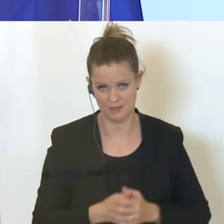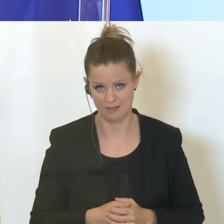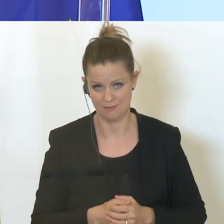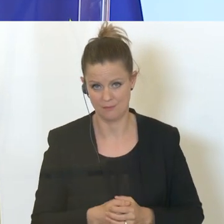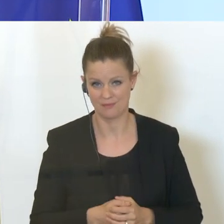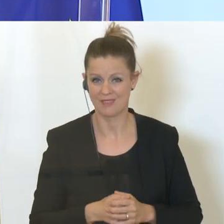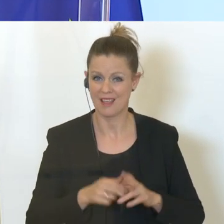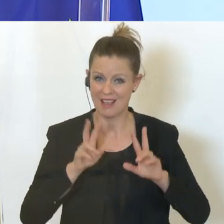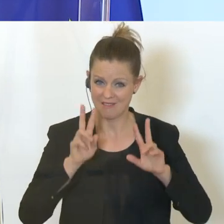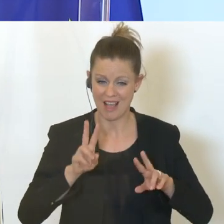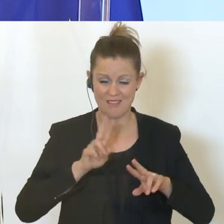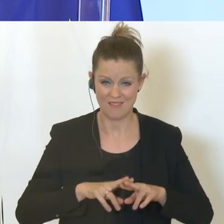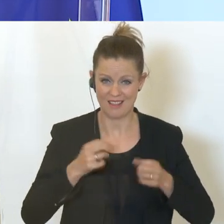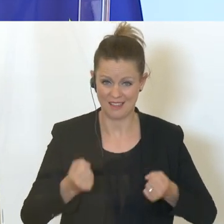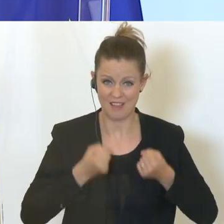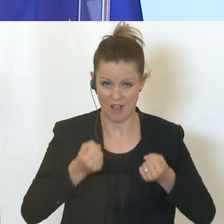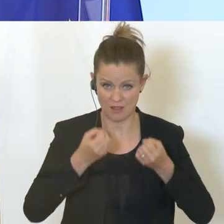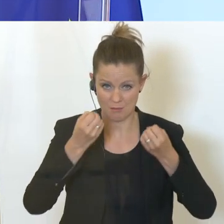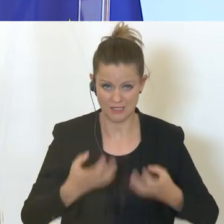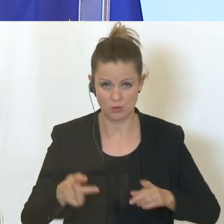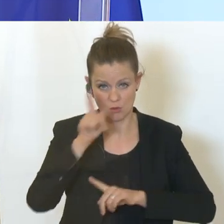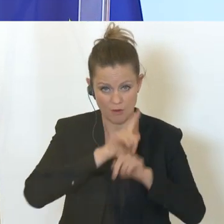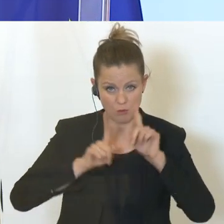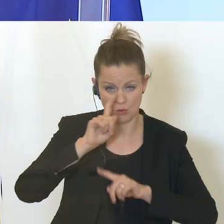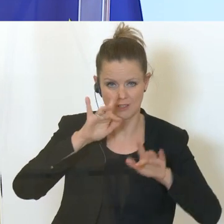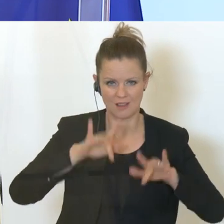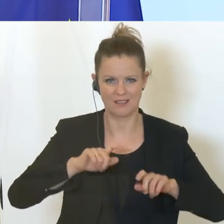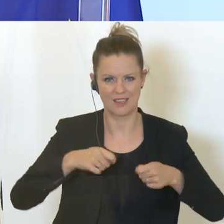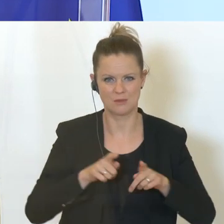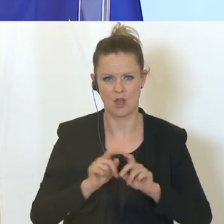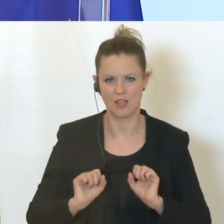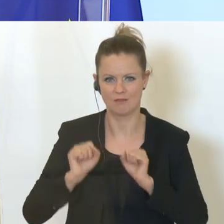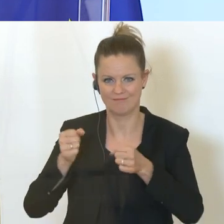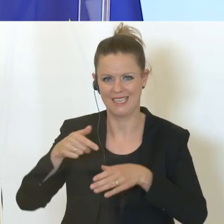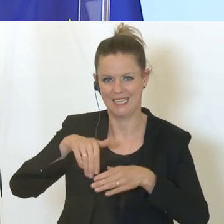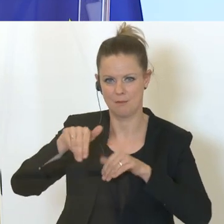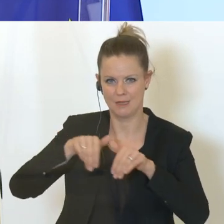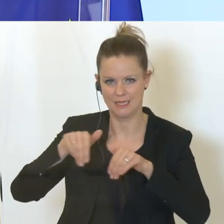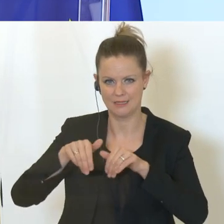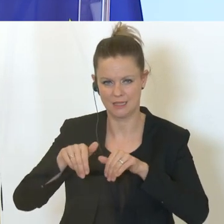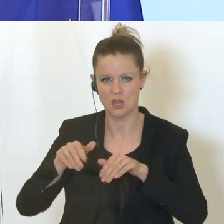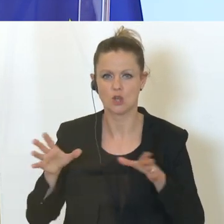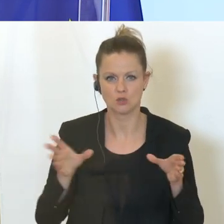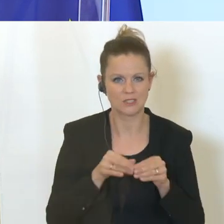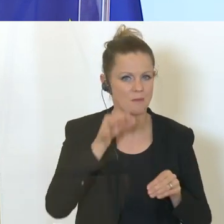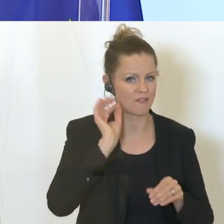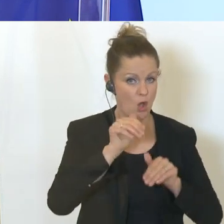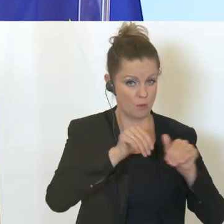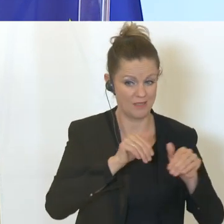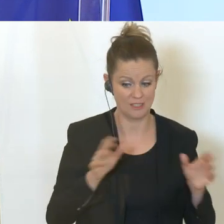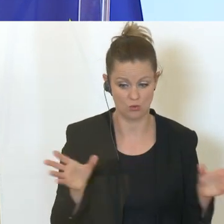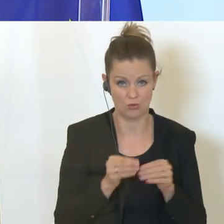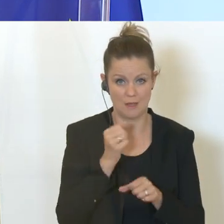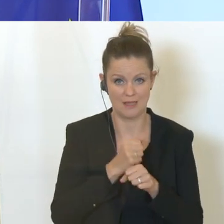Gewalt wirklich kommen sollte oder es eine Vermutung gibt, gibt es auch hier eine Initiative vom Innenminister gemeinsam mit der Frauenministerin, hier eine